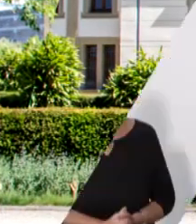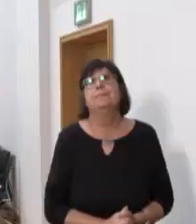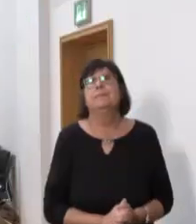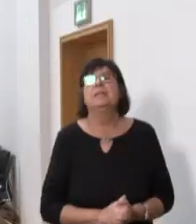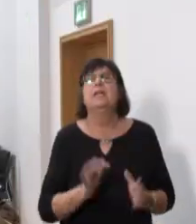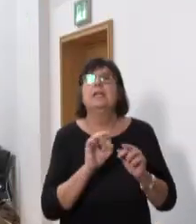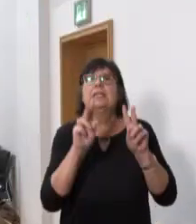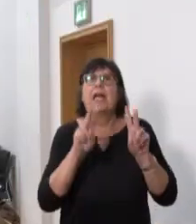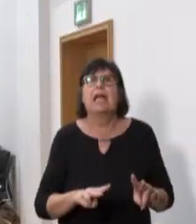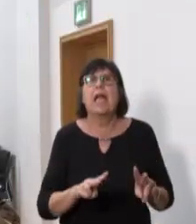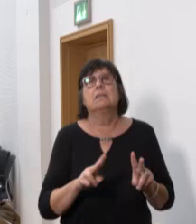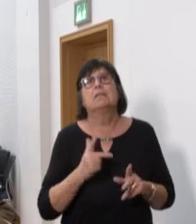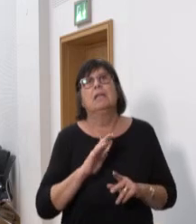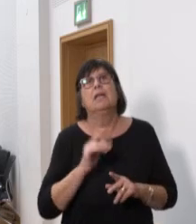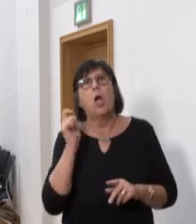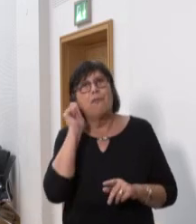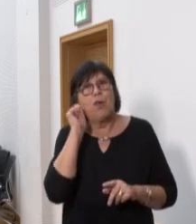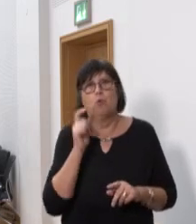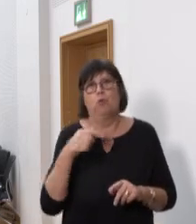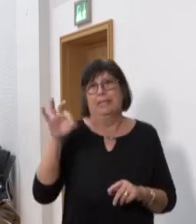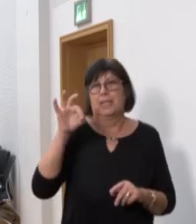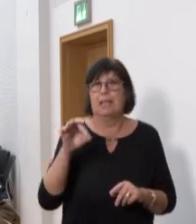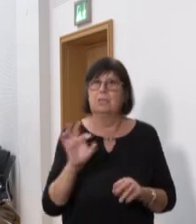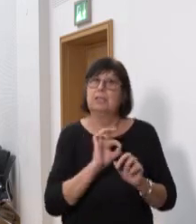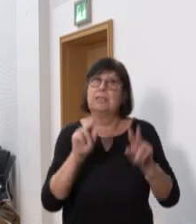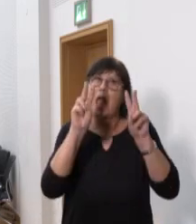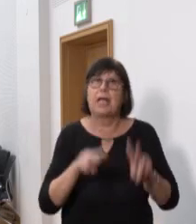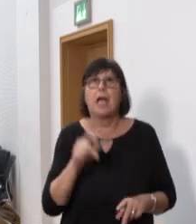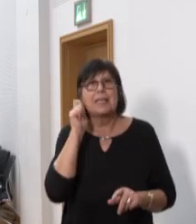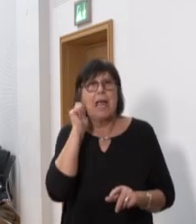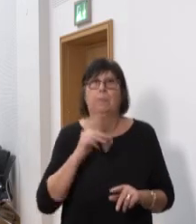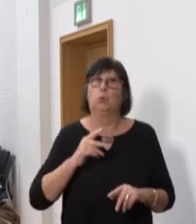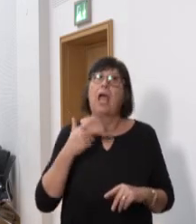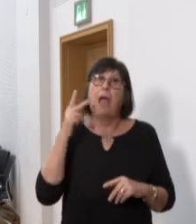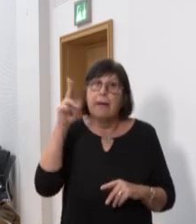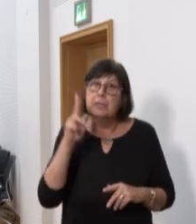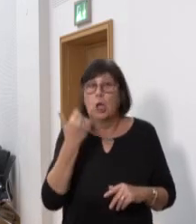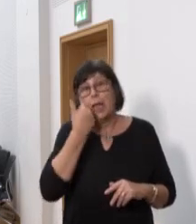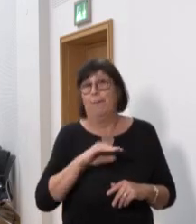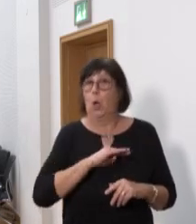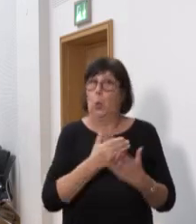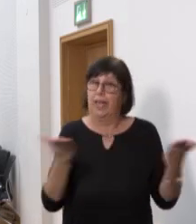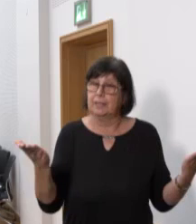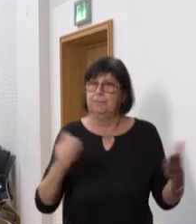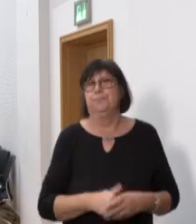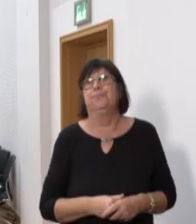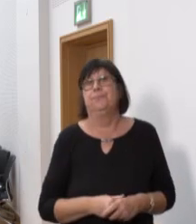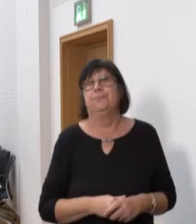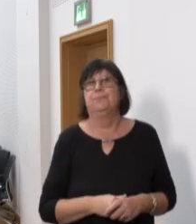Sehr geehrte Frau Präsidentin, meine sehr geehrten Damen und Herren, liebe Kolleginnen und Kollegen.